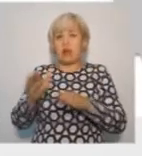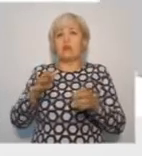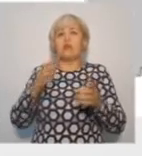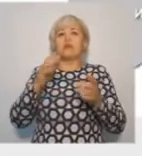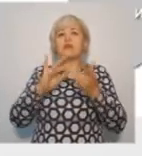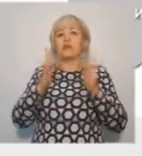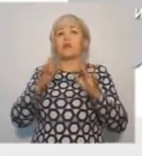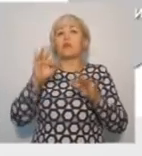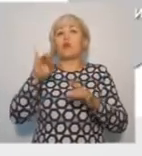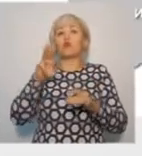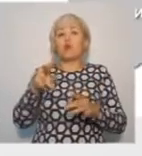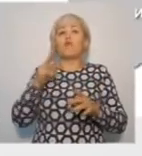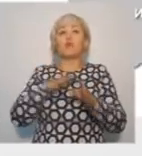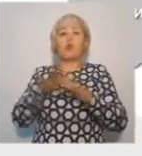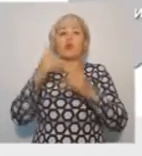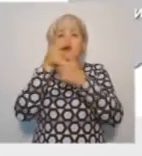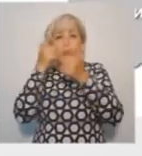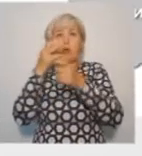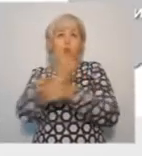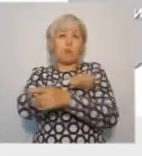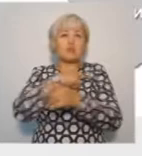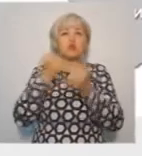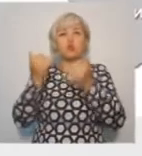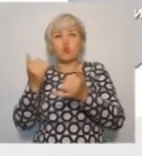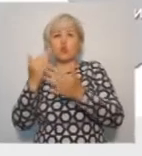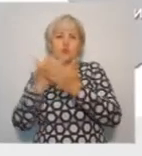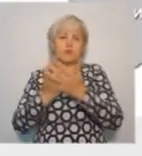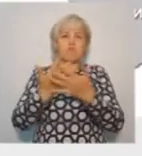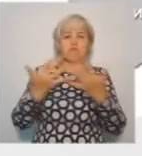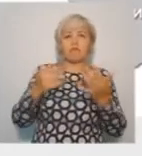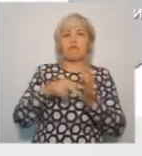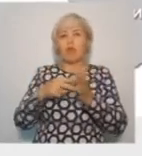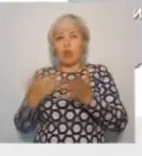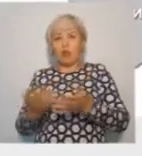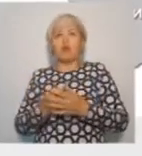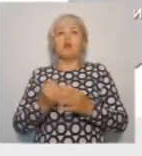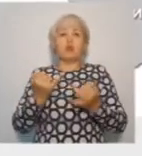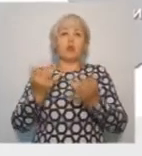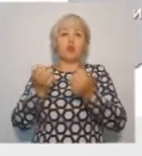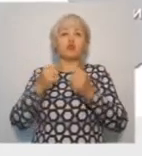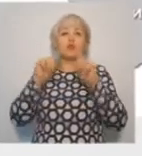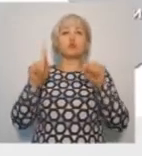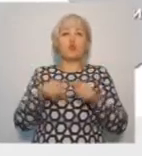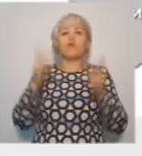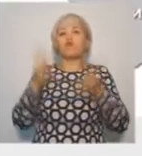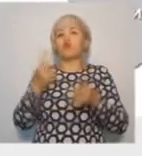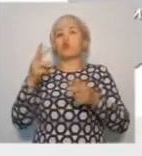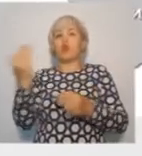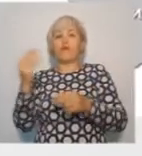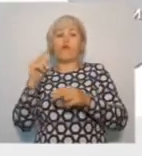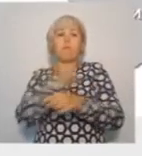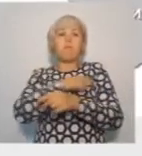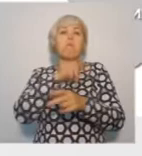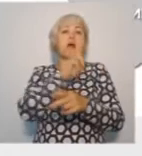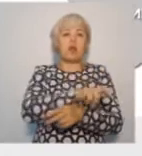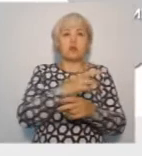этого, частности, планируется создать специальный интернет-портал с полной информацией о медицинских услугах в регионе. Он позволит иностранным туристам выбрать